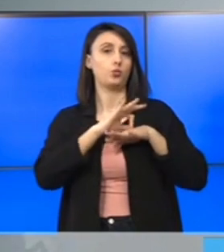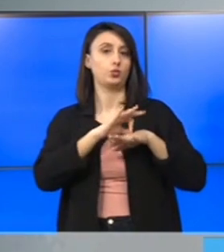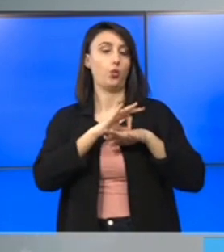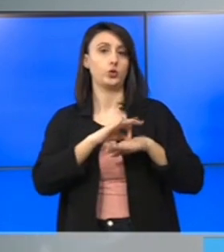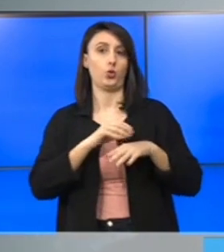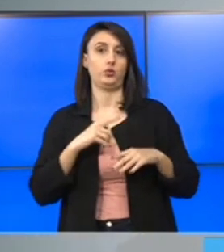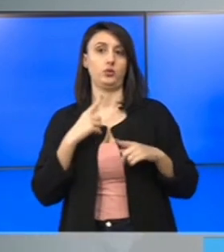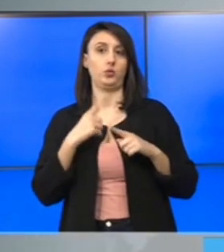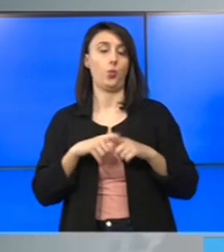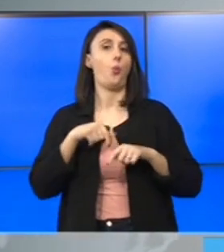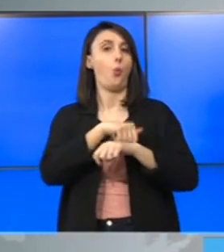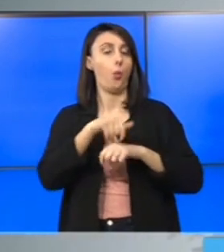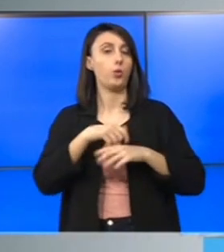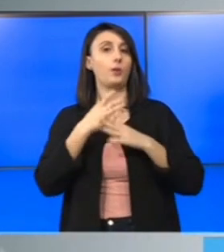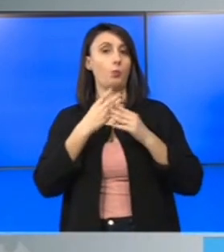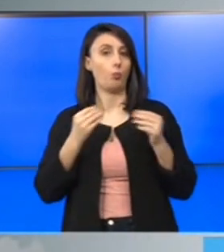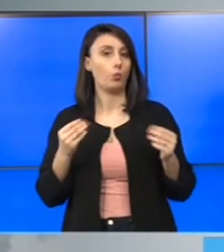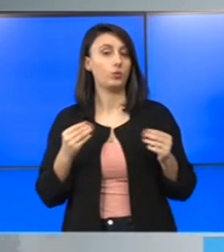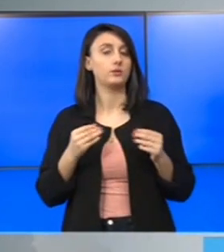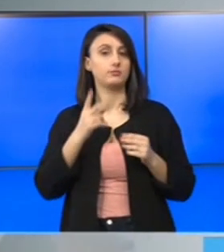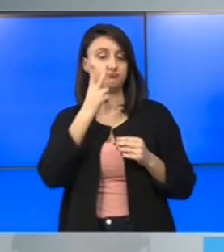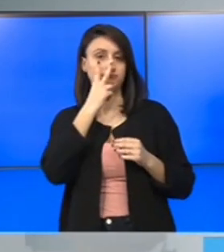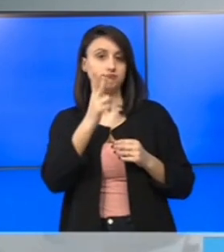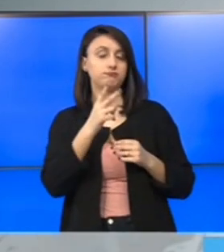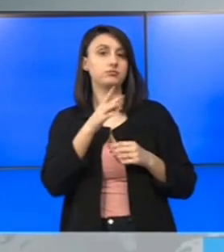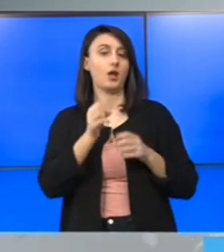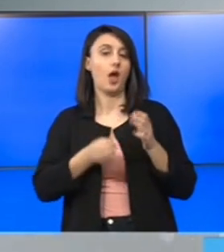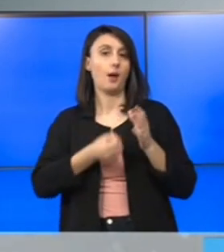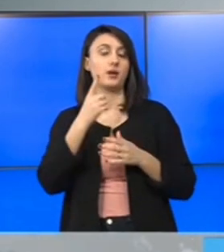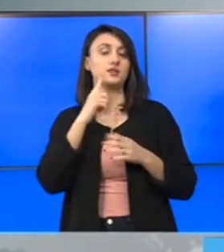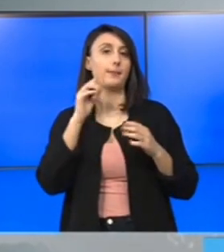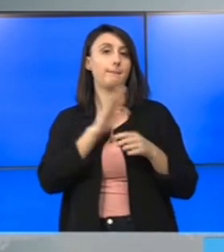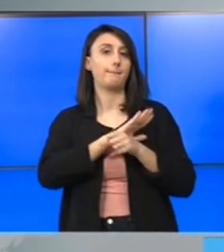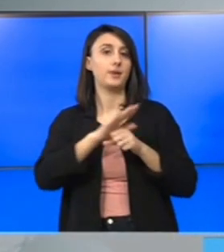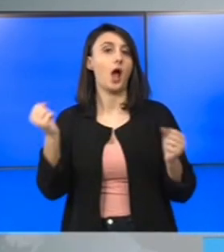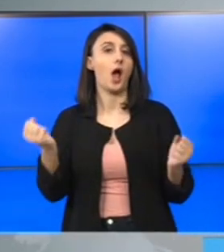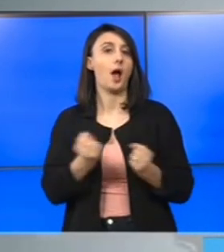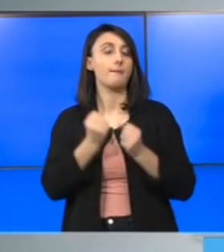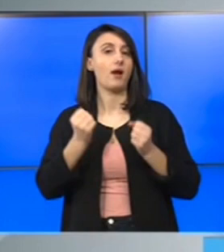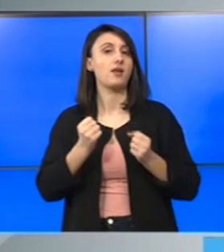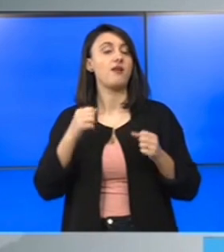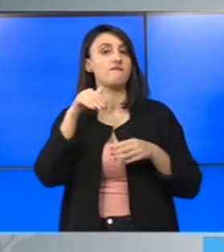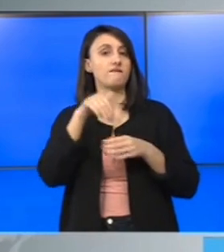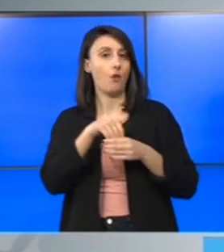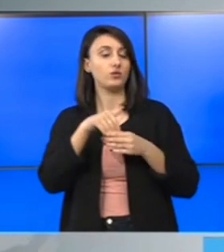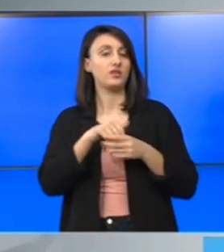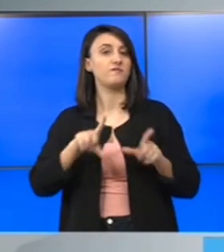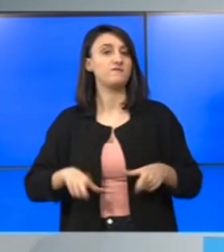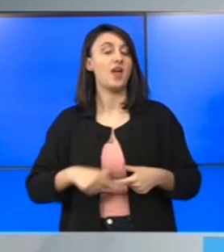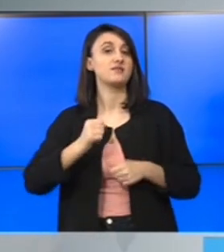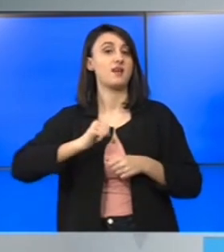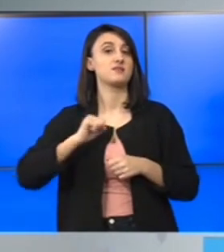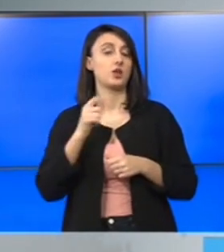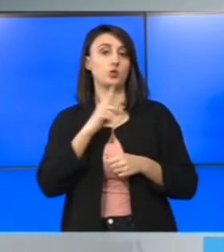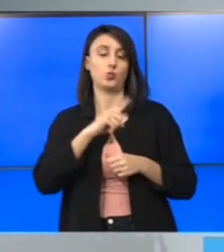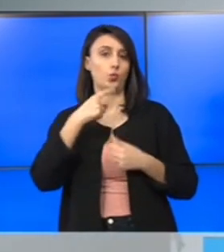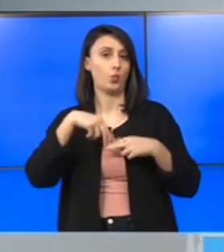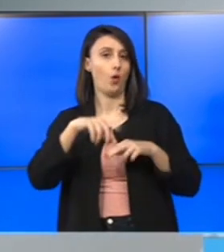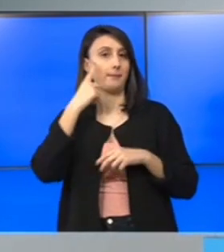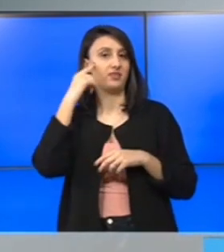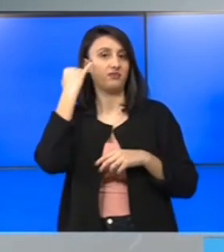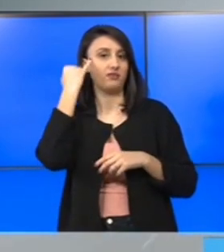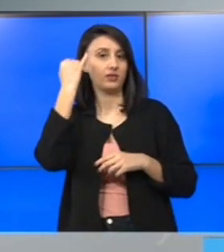ore întregi de apariții în plină campanie electorală la viața satului. Noi am inventat